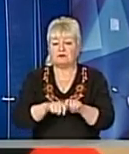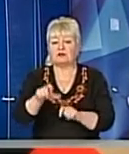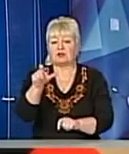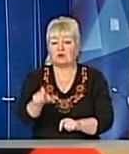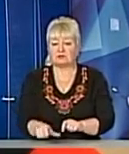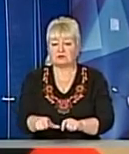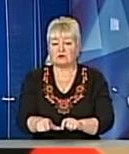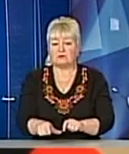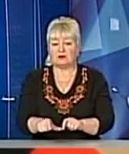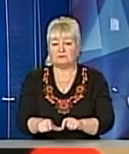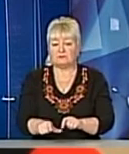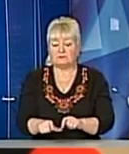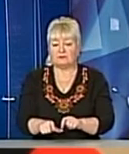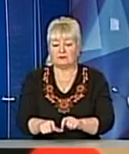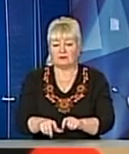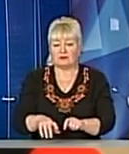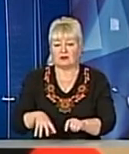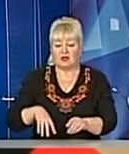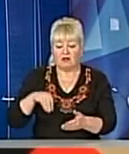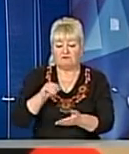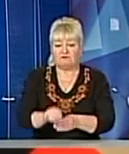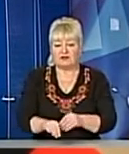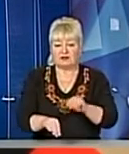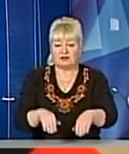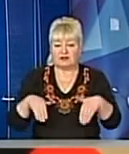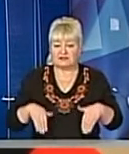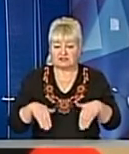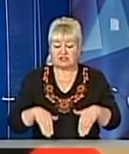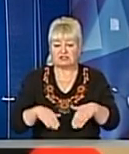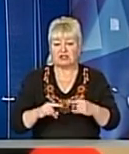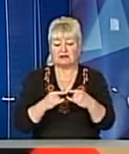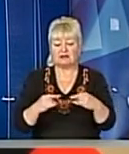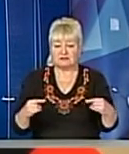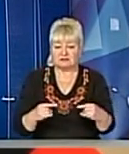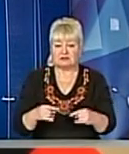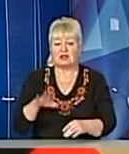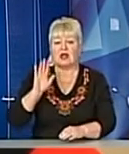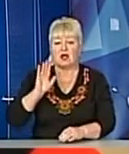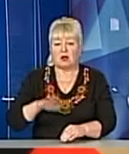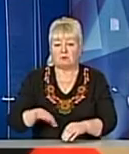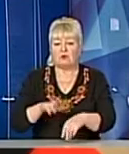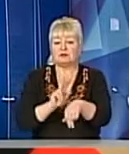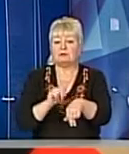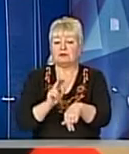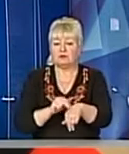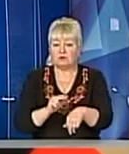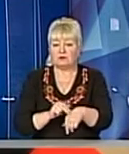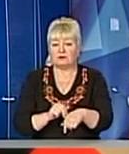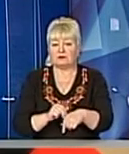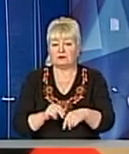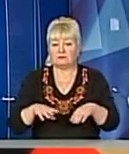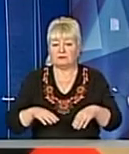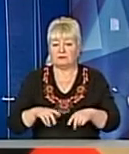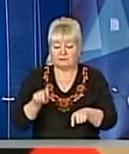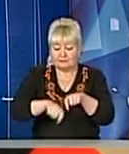виклала речі з кишень на стіл Потім патрульний, промацавши